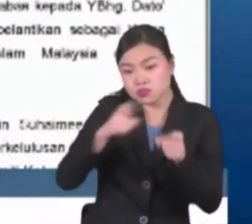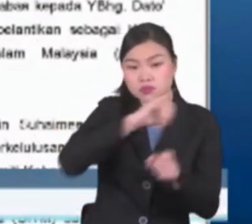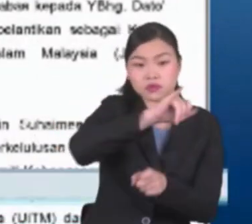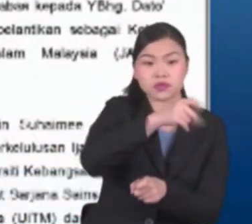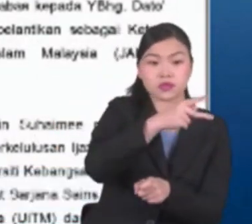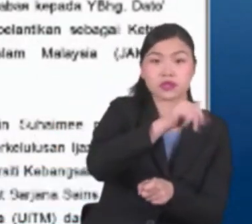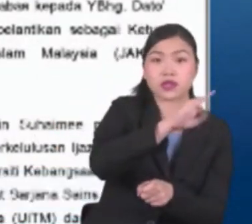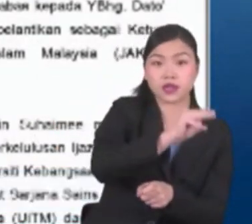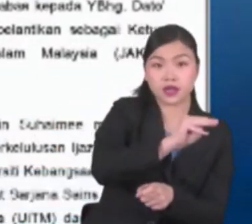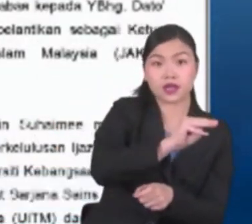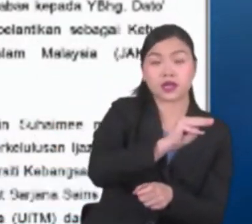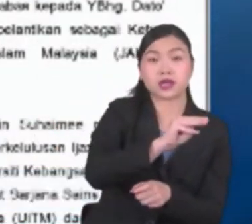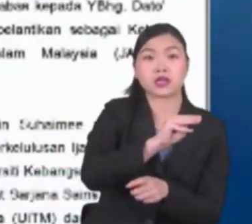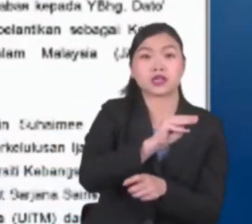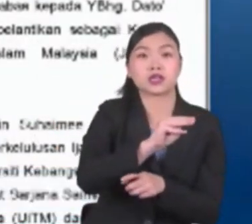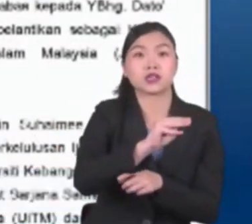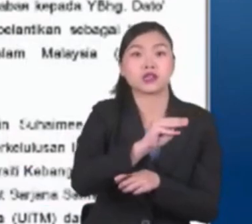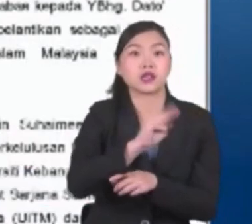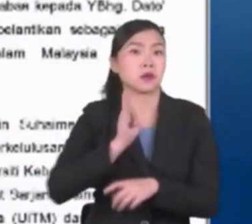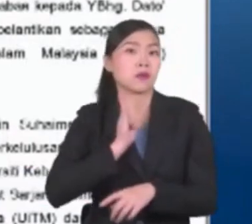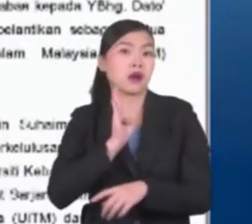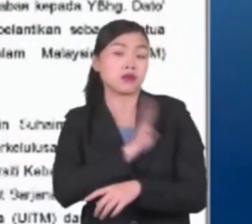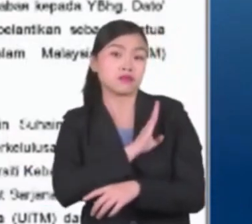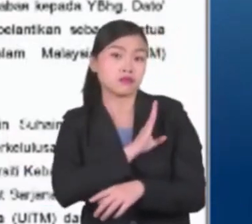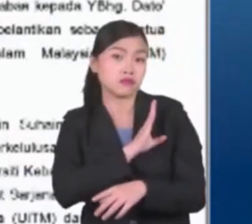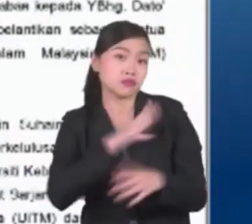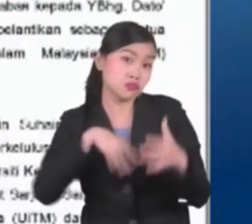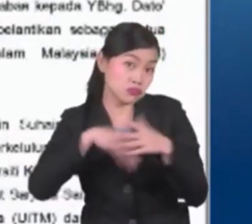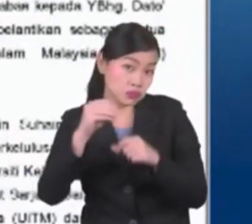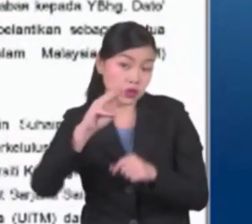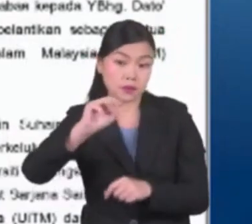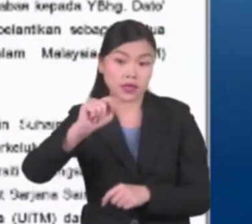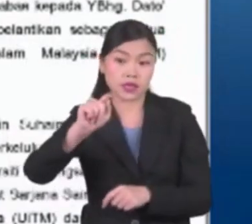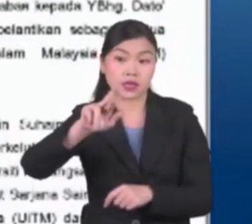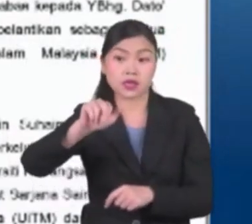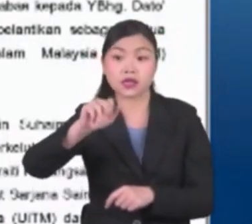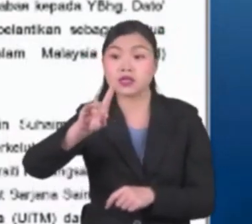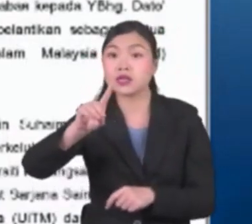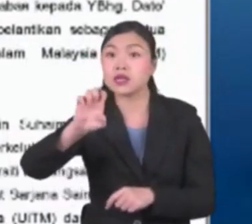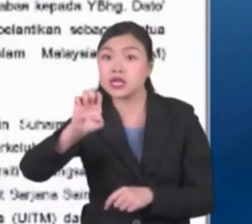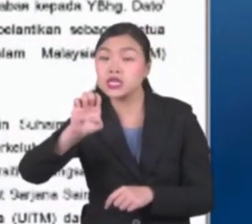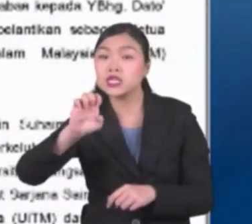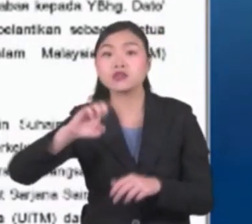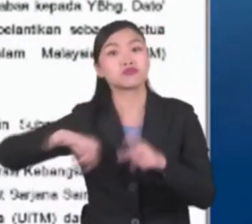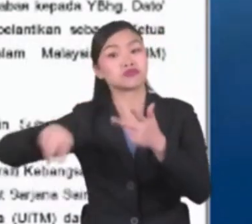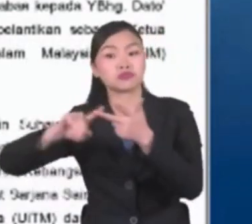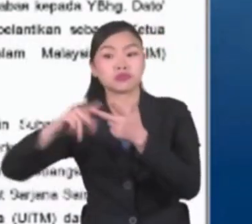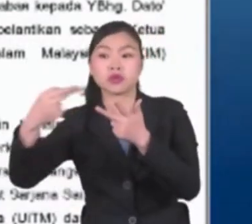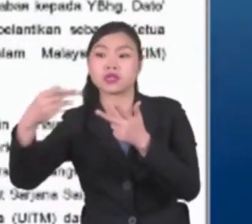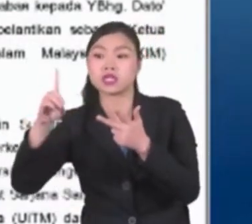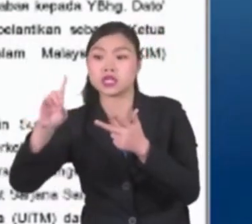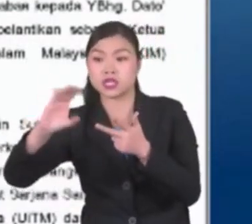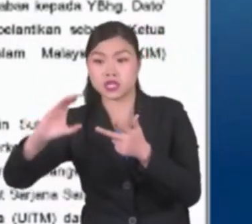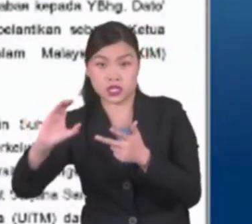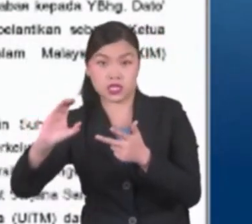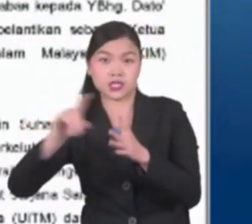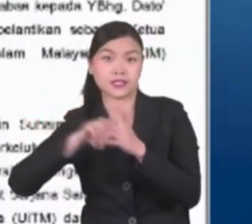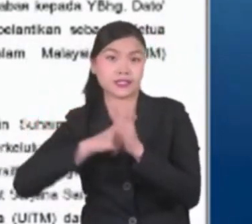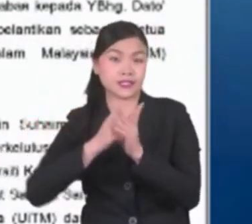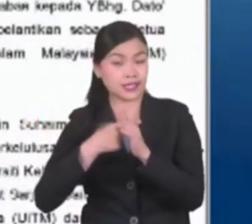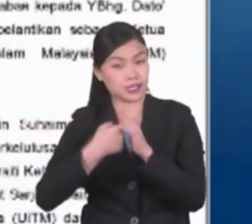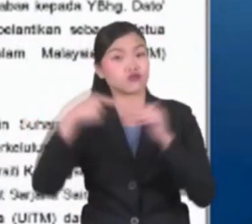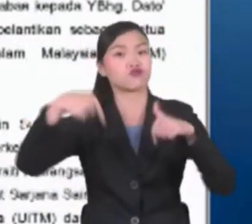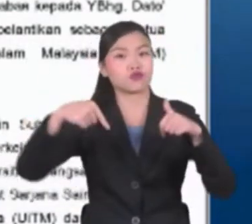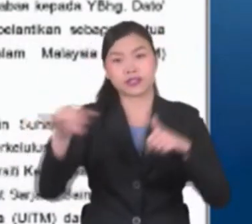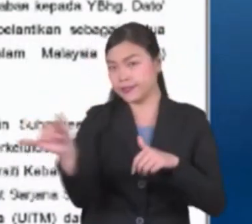Jakim Perbadanan Pembangunan Perdagangan Luar Malaysia, Matrid dan Halal Development Corporation HTC berkuatkuasa hari